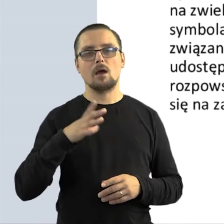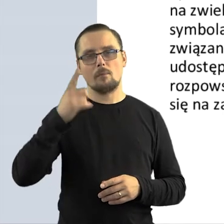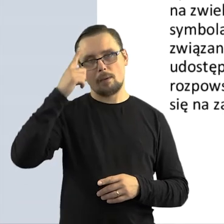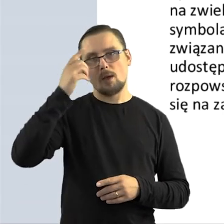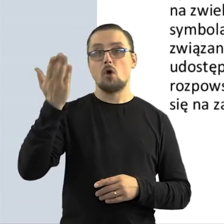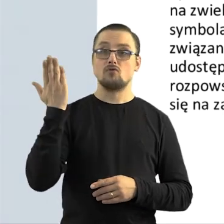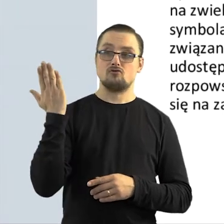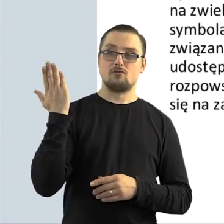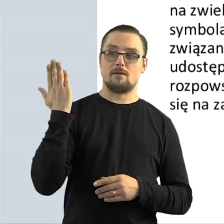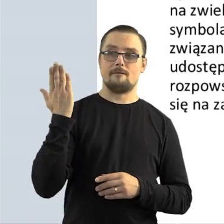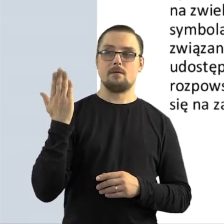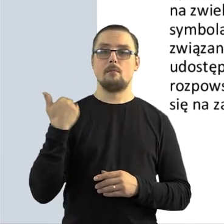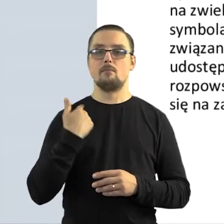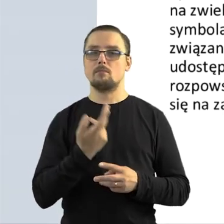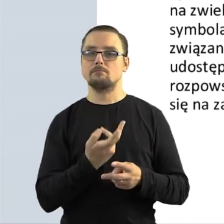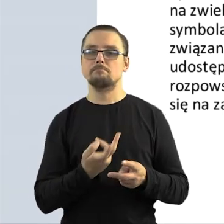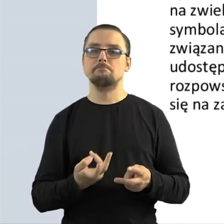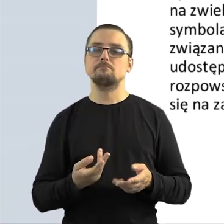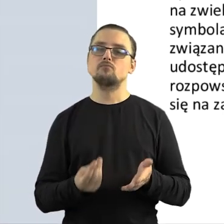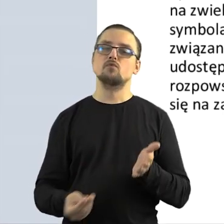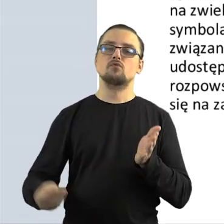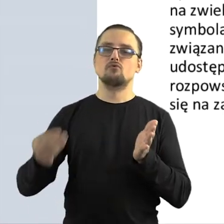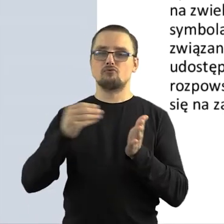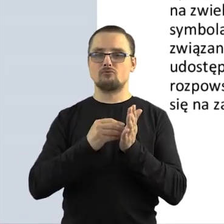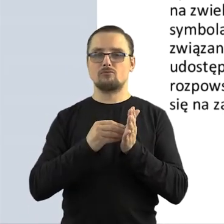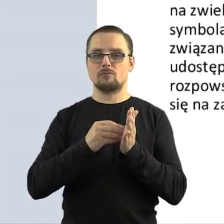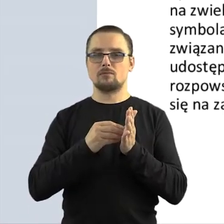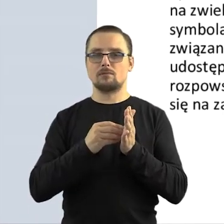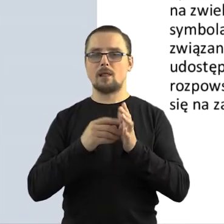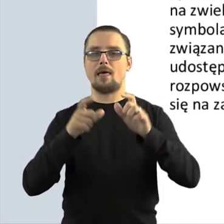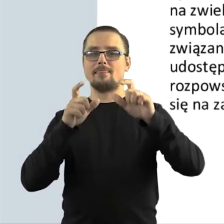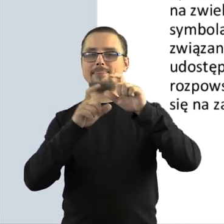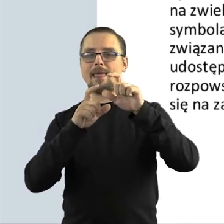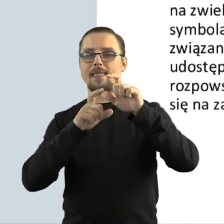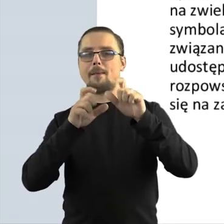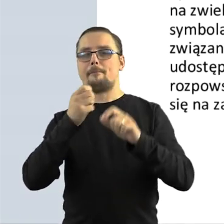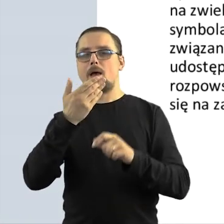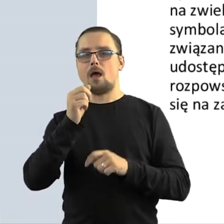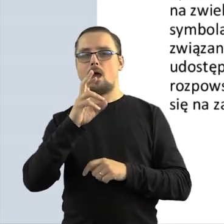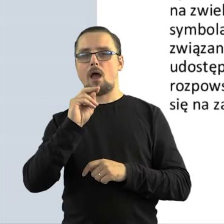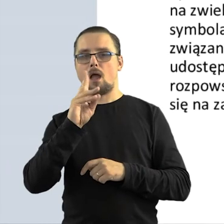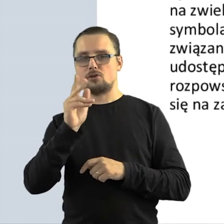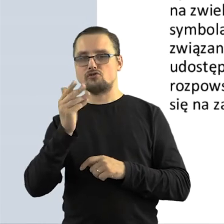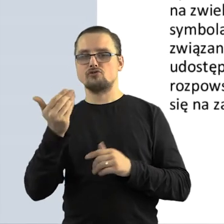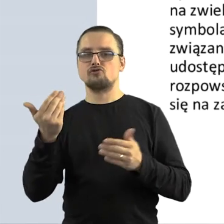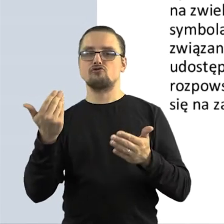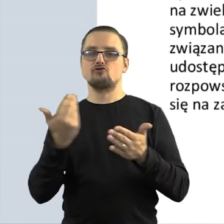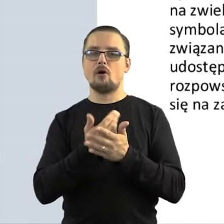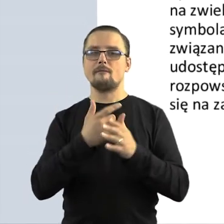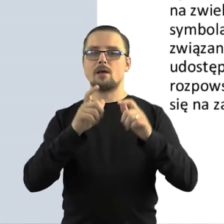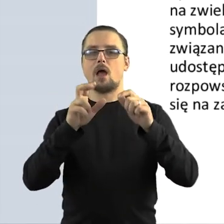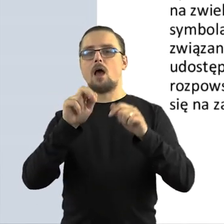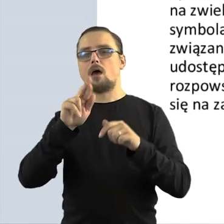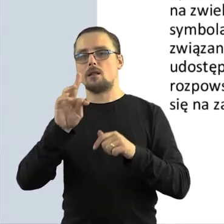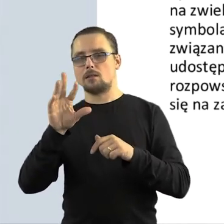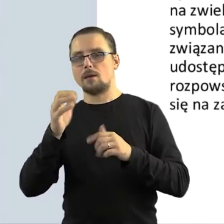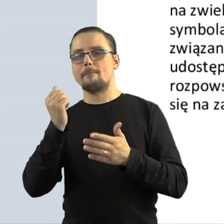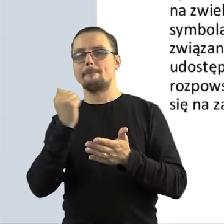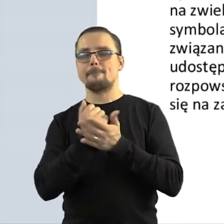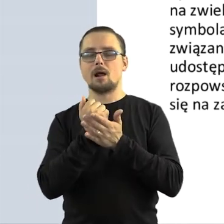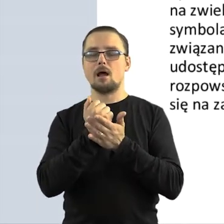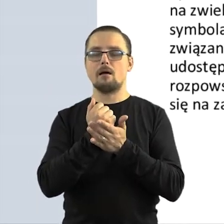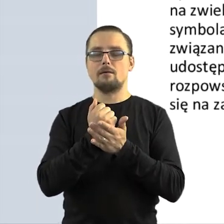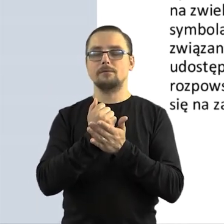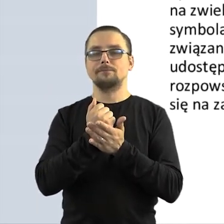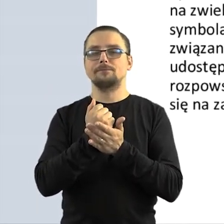I tutaj od niedawna, to myślę, że warto, żeby Państwo wiedzieli, zostało wprowadzone na mocy traktatu z Marrakeszu